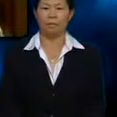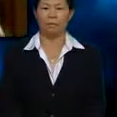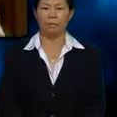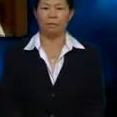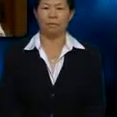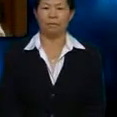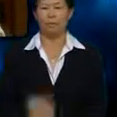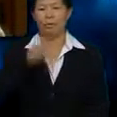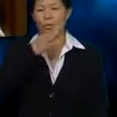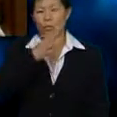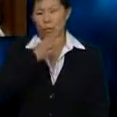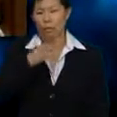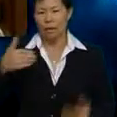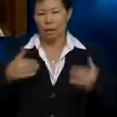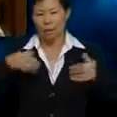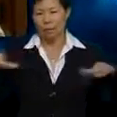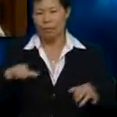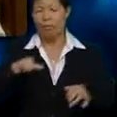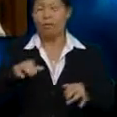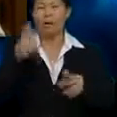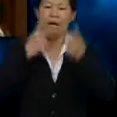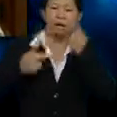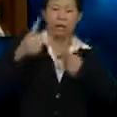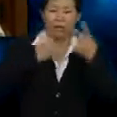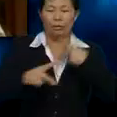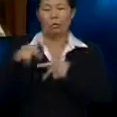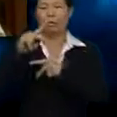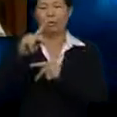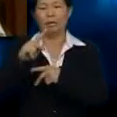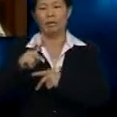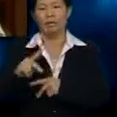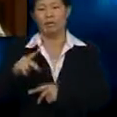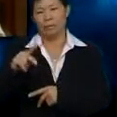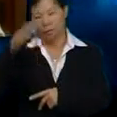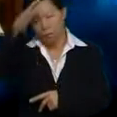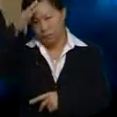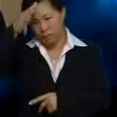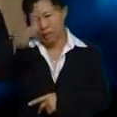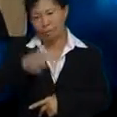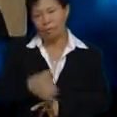Umi Ada buat kendui arwah Dekat surau Tempat umi tinggal